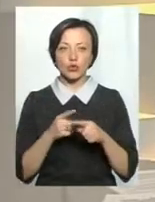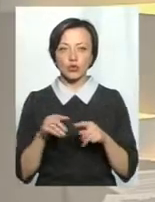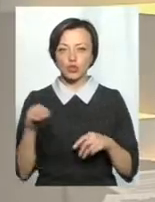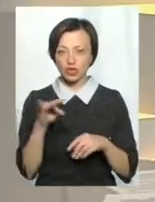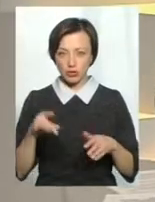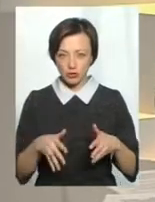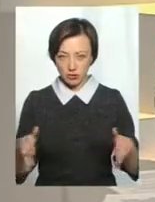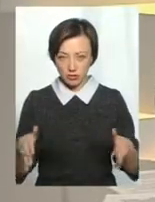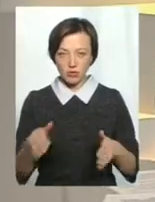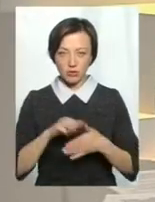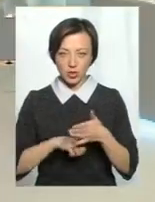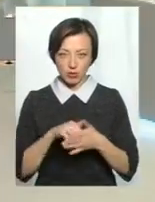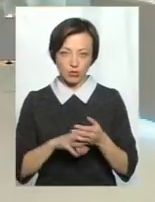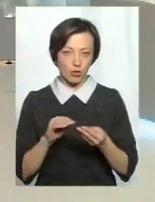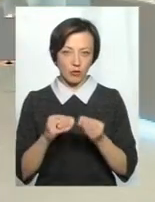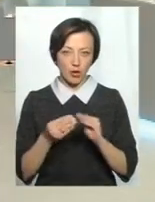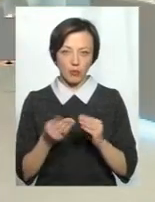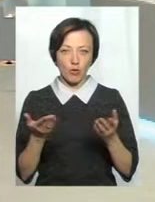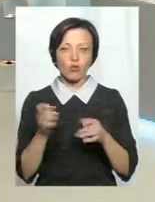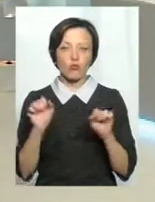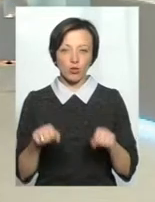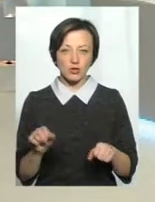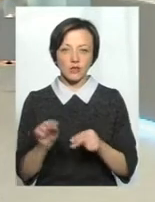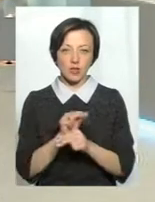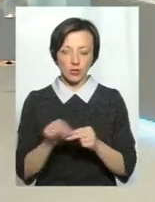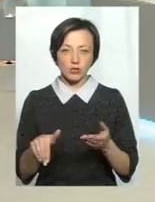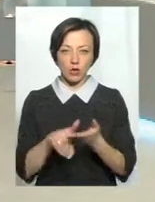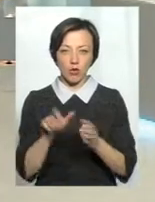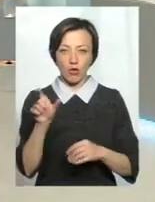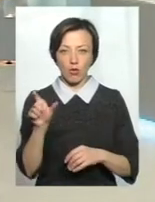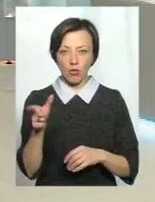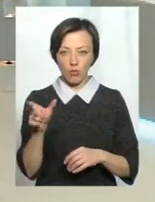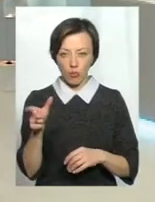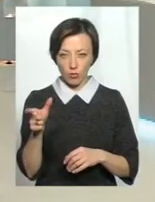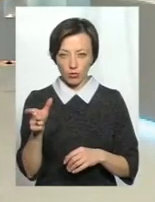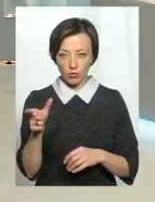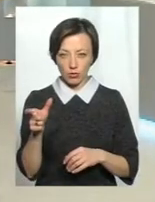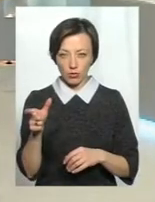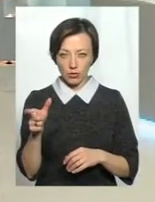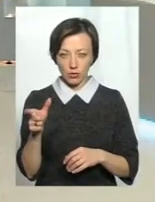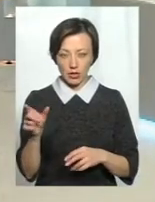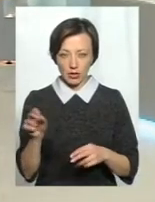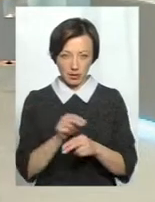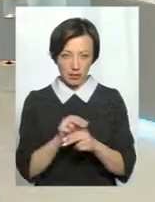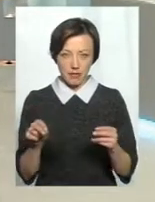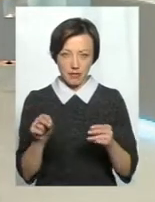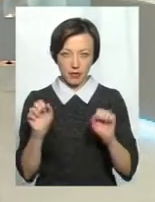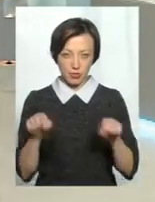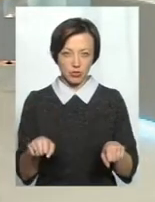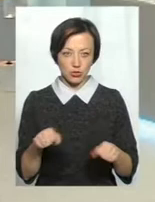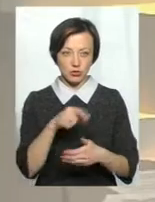викликане бути якоюсь такою проблемою, яку можна вилікувати за допомогою рефлексотерапії або ж